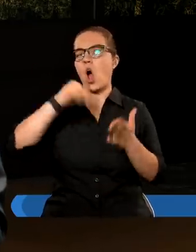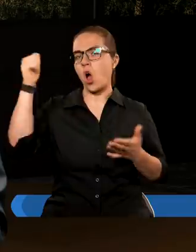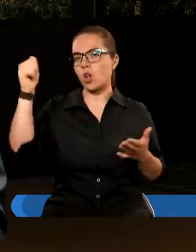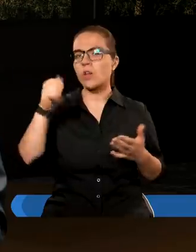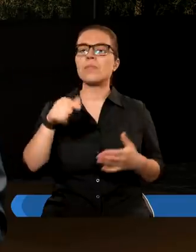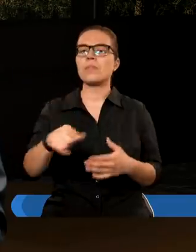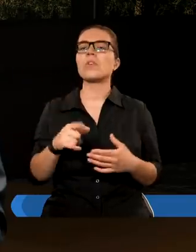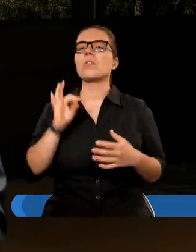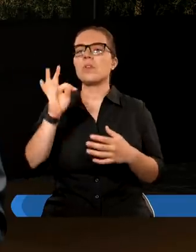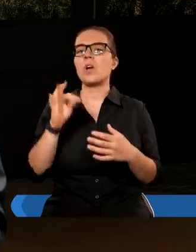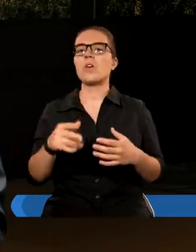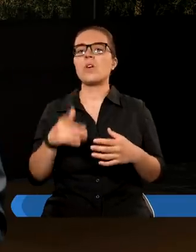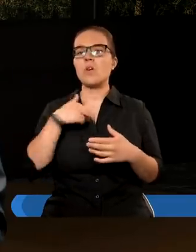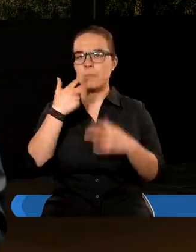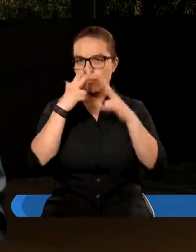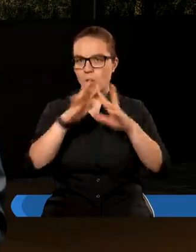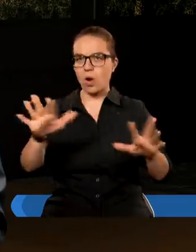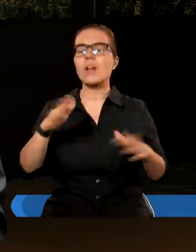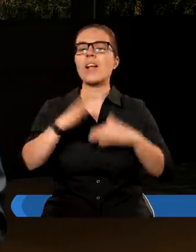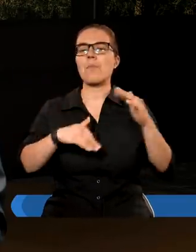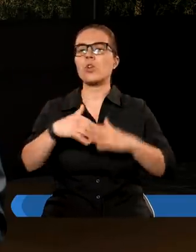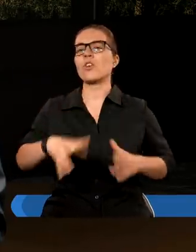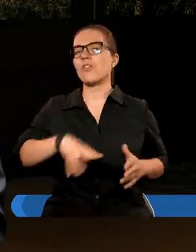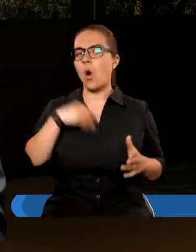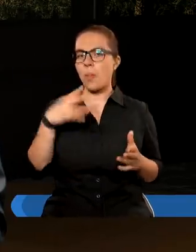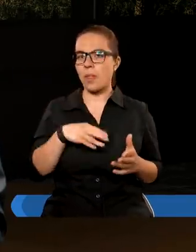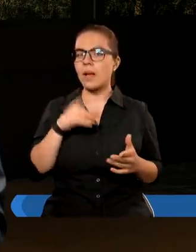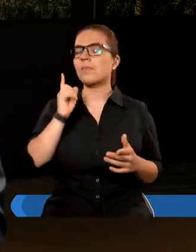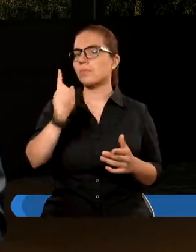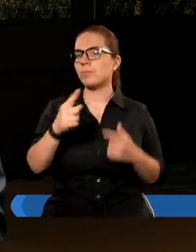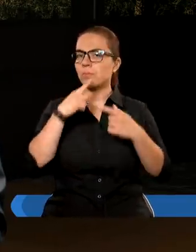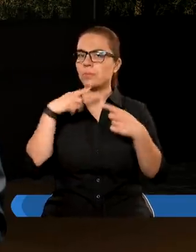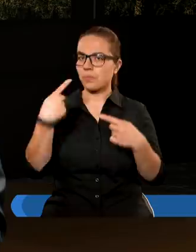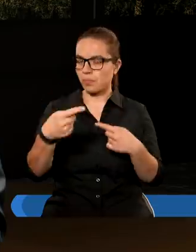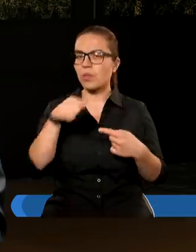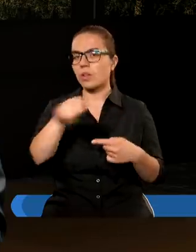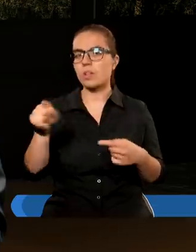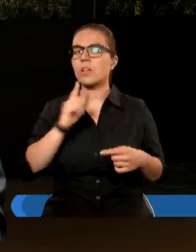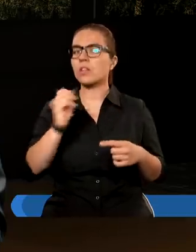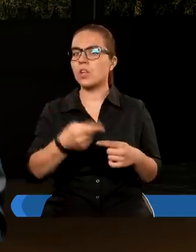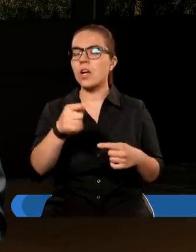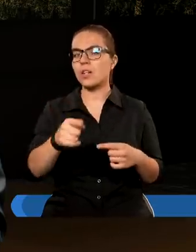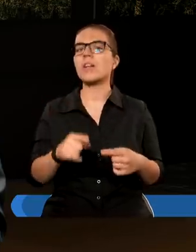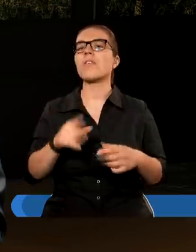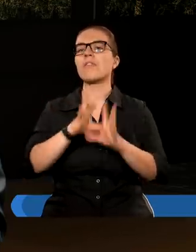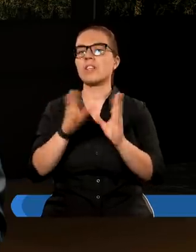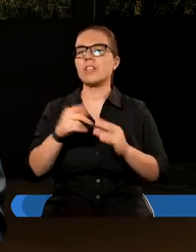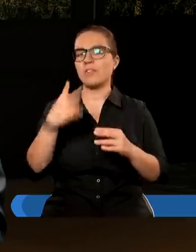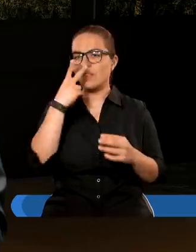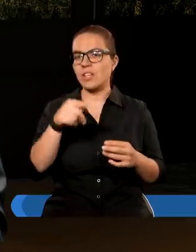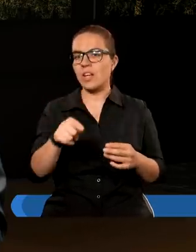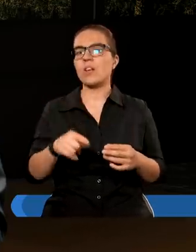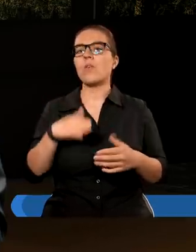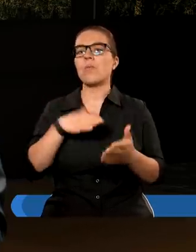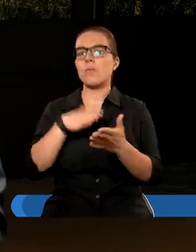przystąpili uczniowie Jego, aby Mu pokazać zabudowania świątyni. A On odpowiadając rzekł do nich, czy nie widzicie tego wszystkiego?